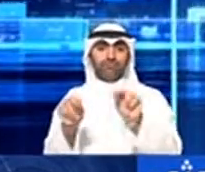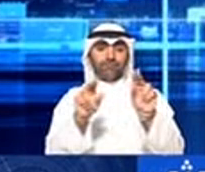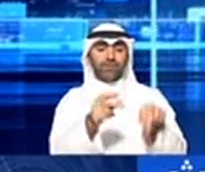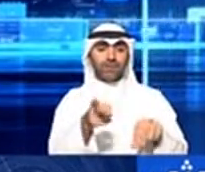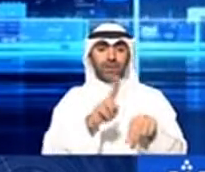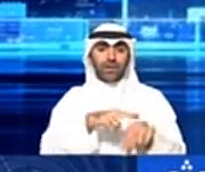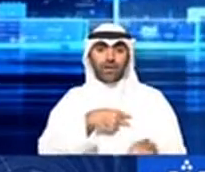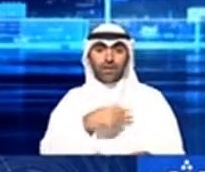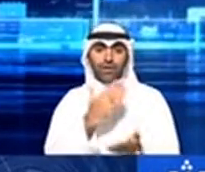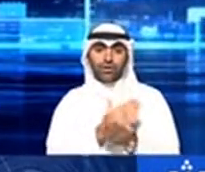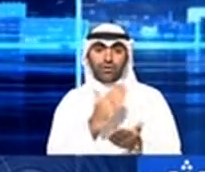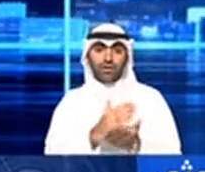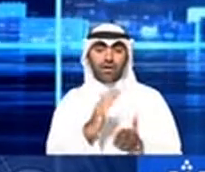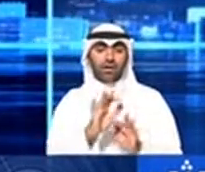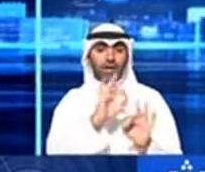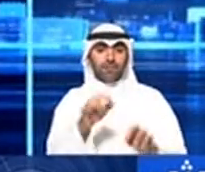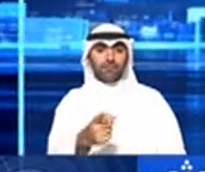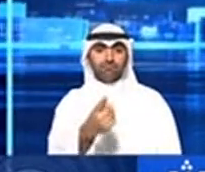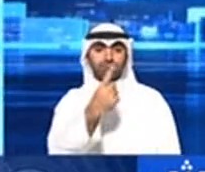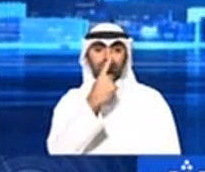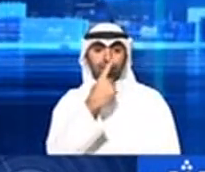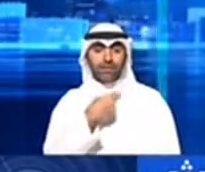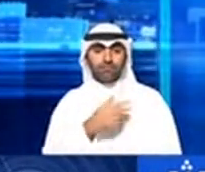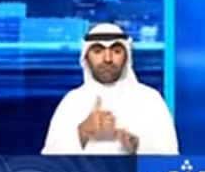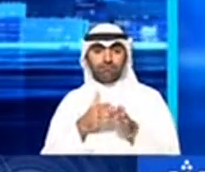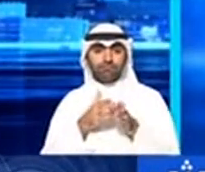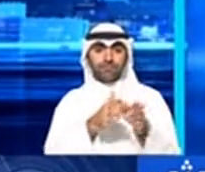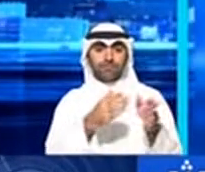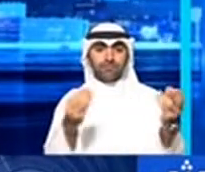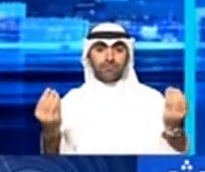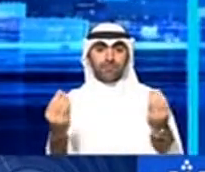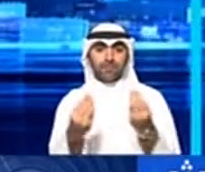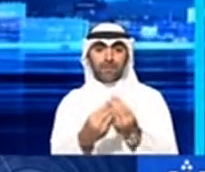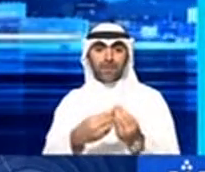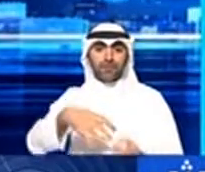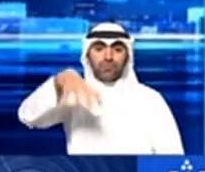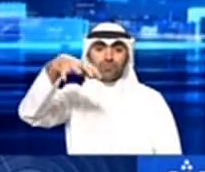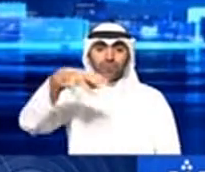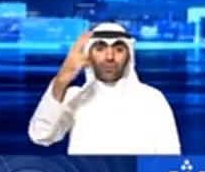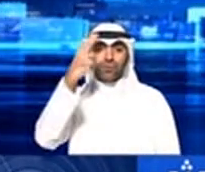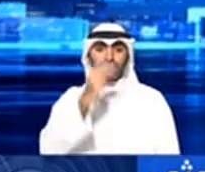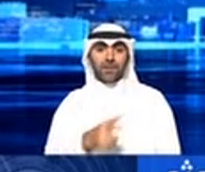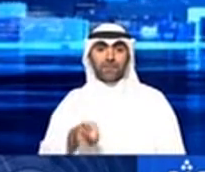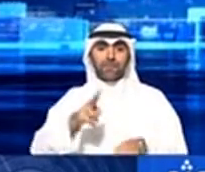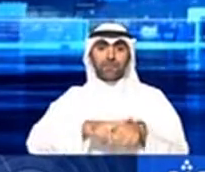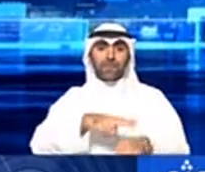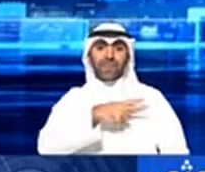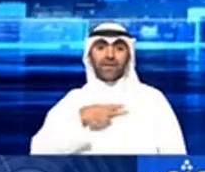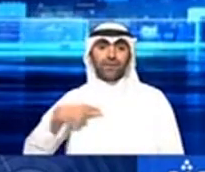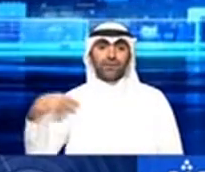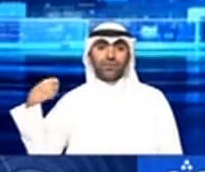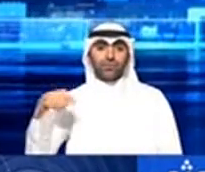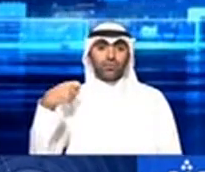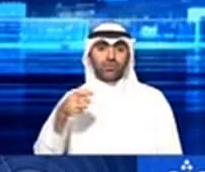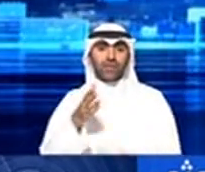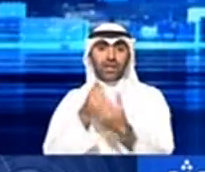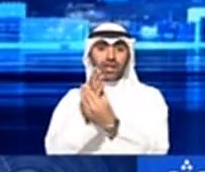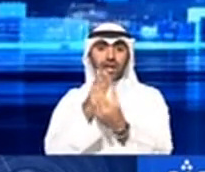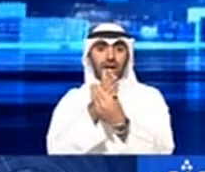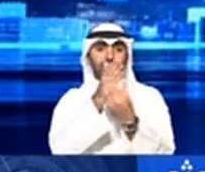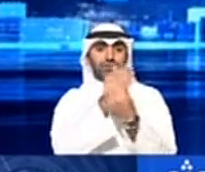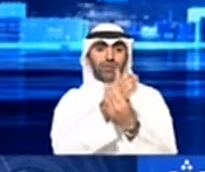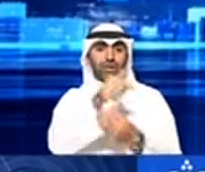من إجراءات للحفاظ على أمنها واستقرارها واختتمت الوزارة تصريحها بالتضرع إلى الله سبحانه